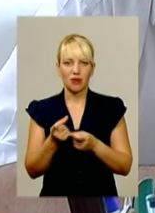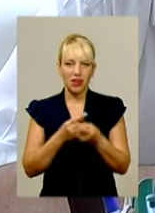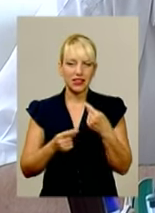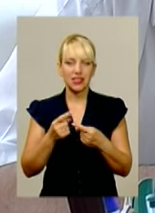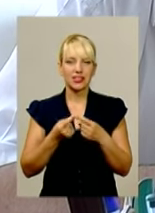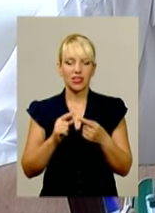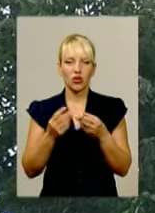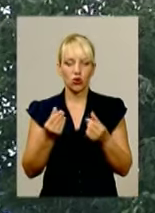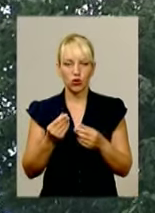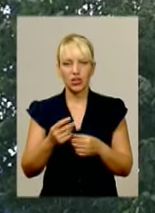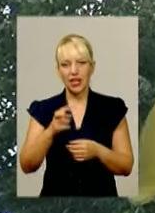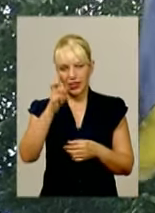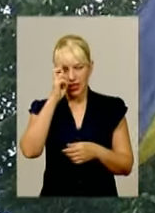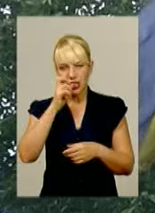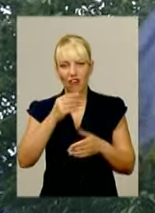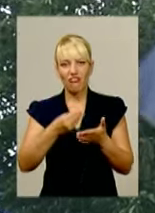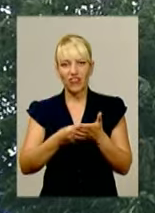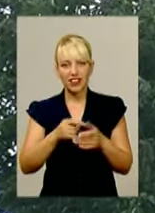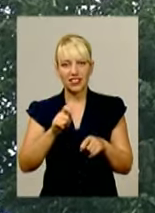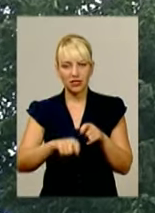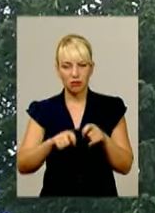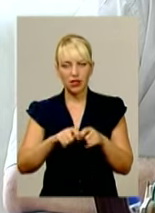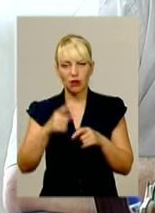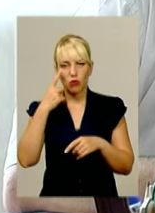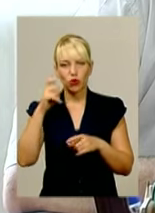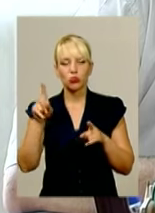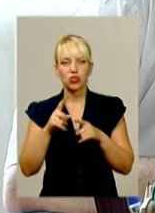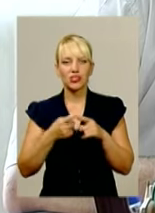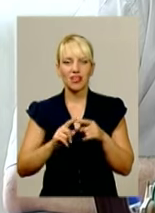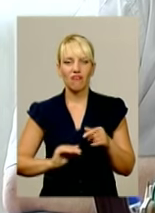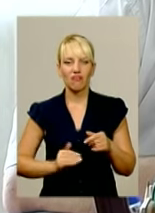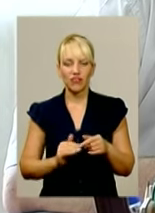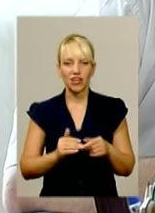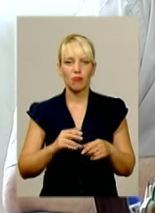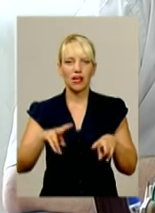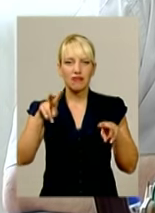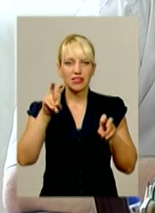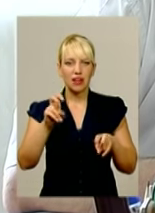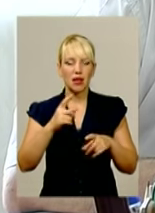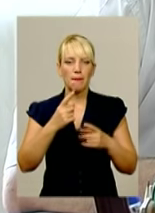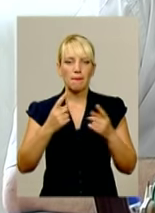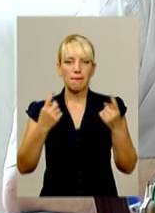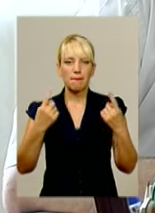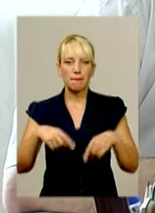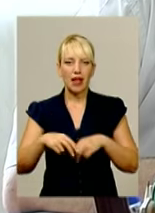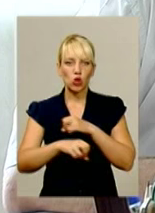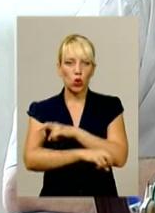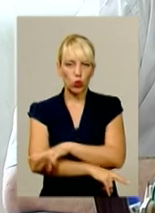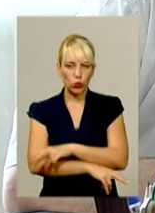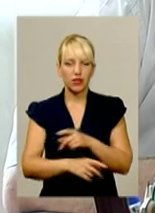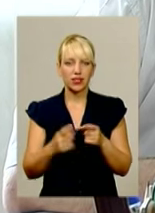повідомили, що «Юнікобуд» зараз перебуває на межі банкрутства. «Фірма зараз у стані банкрутства, тобто вона